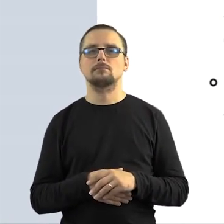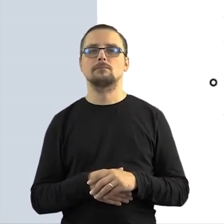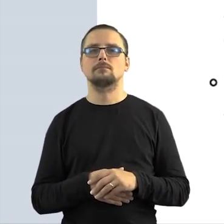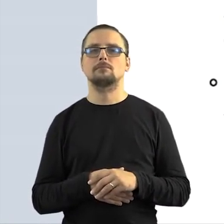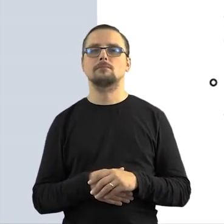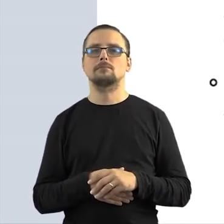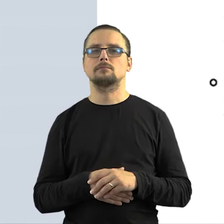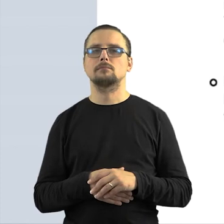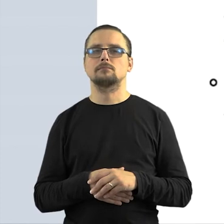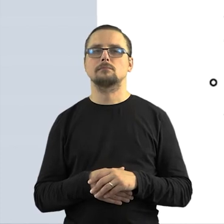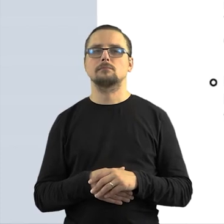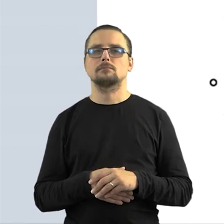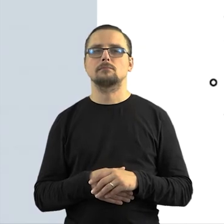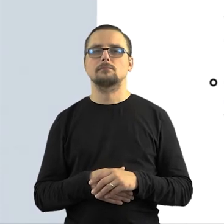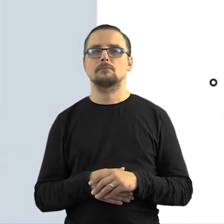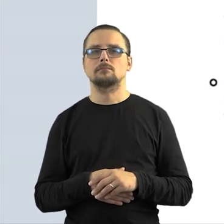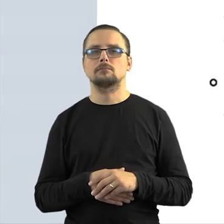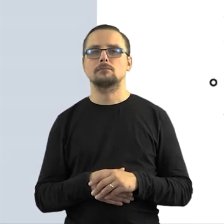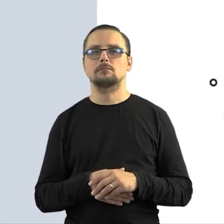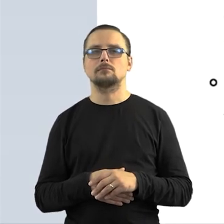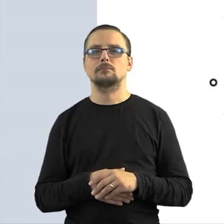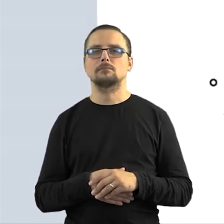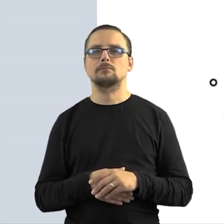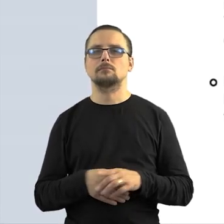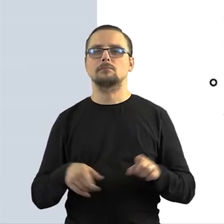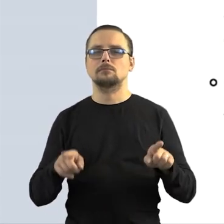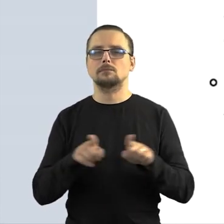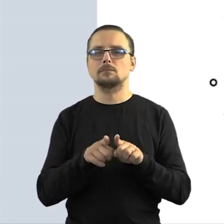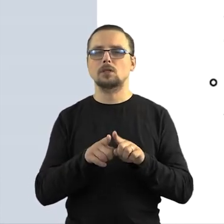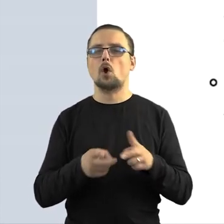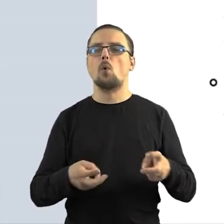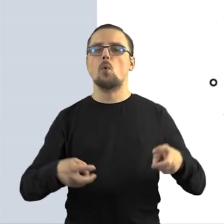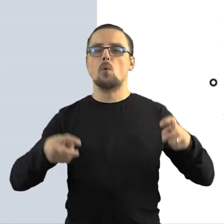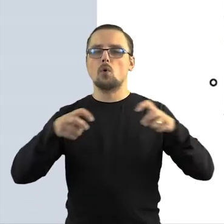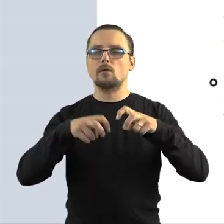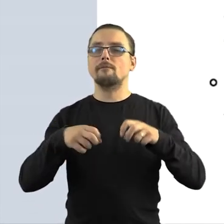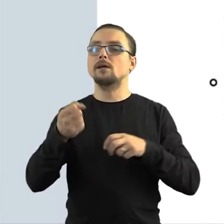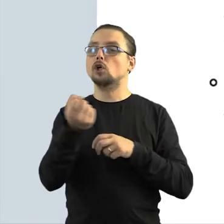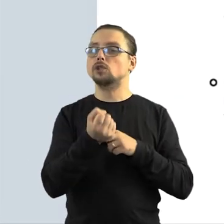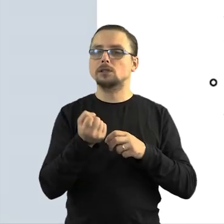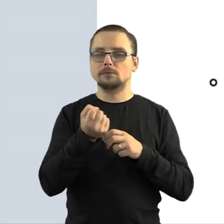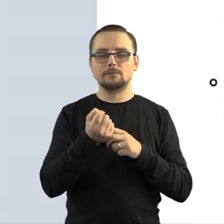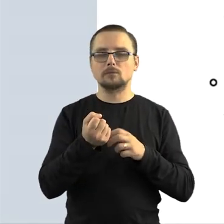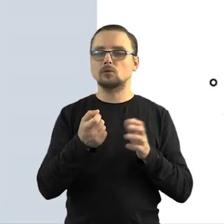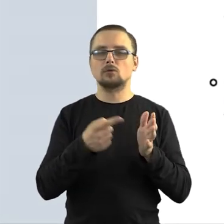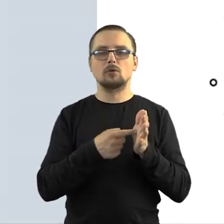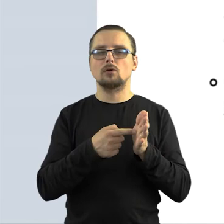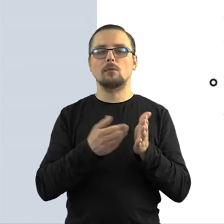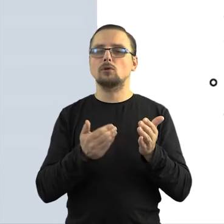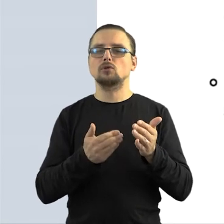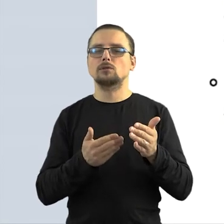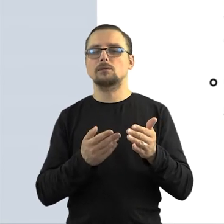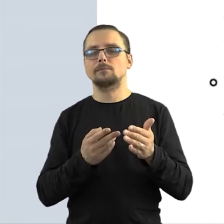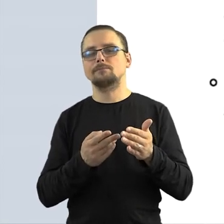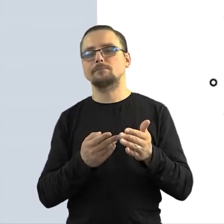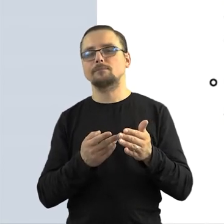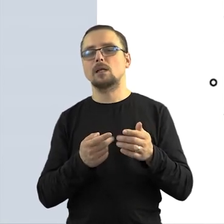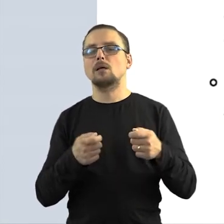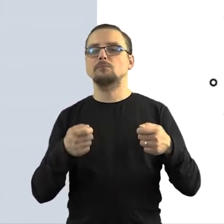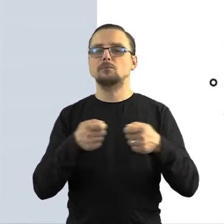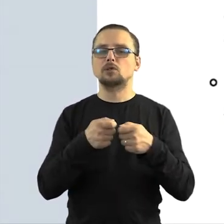danego utworu. I musimy też pamiętać o tym, że wykorzystywanie danego utworu nie może